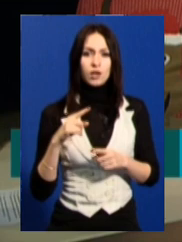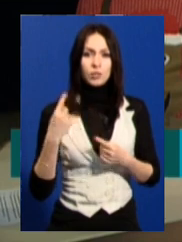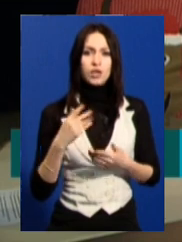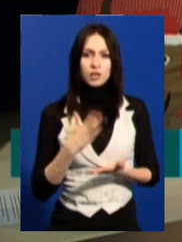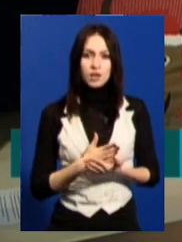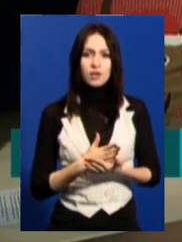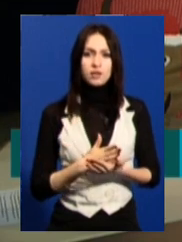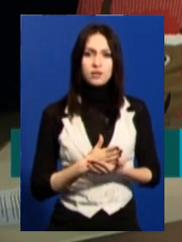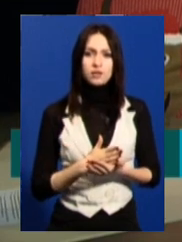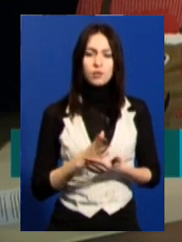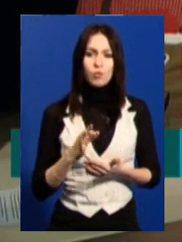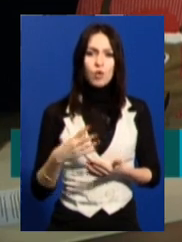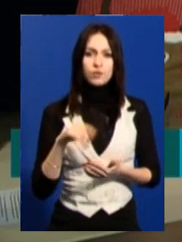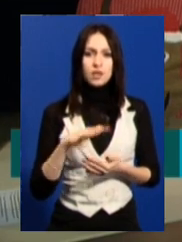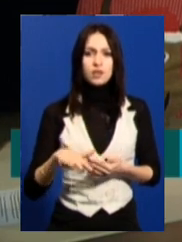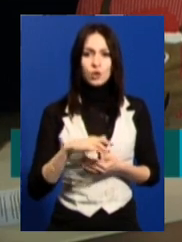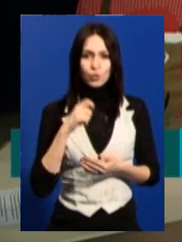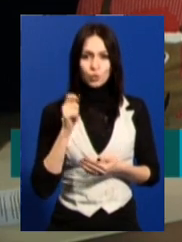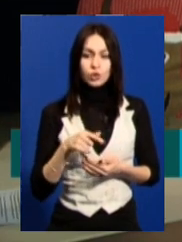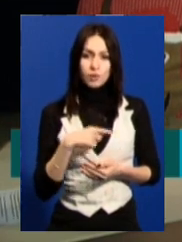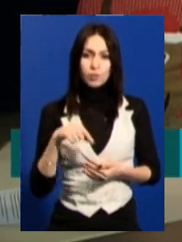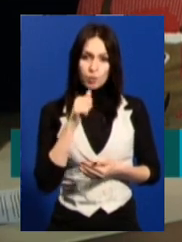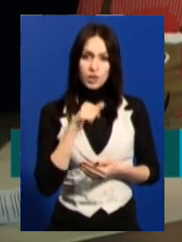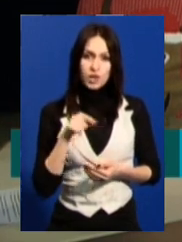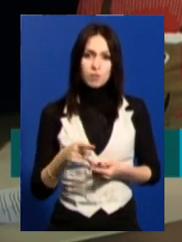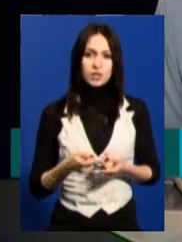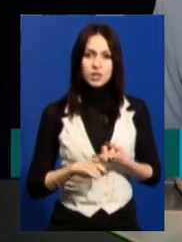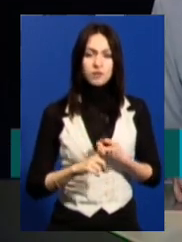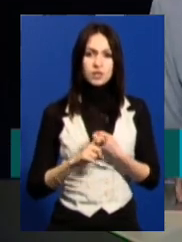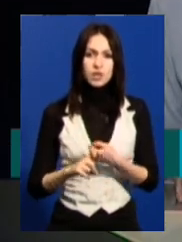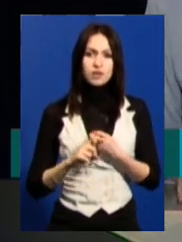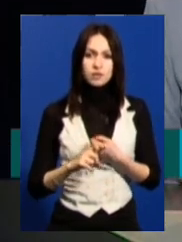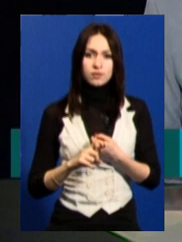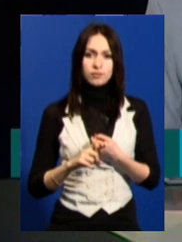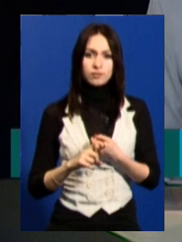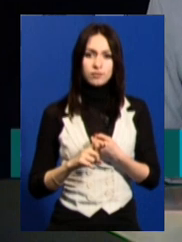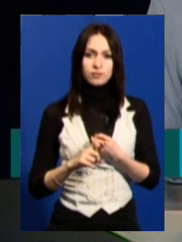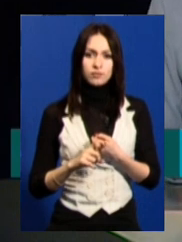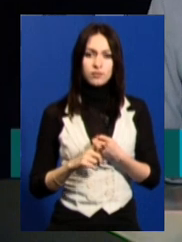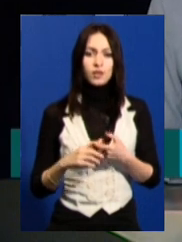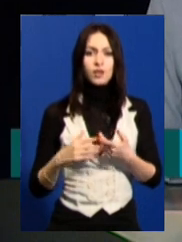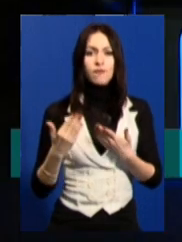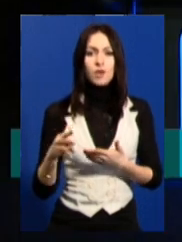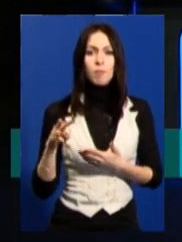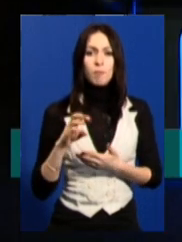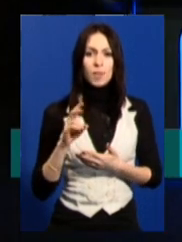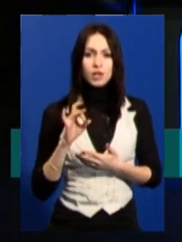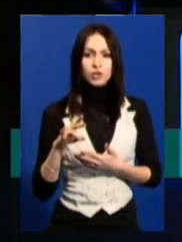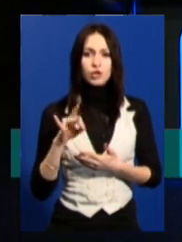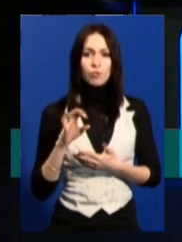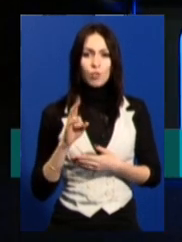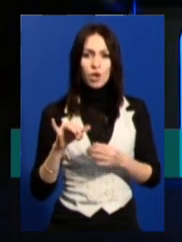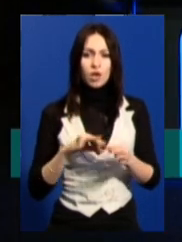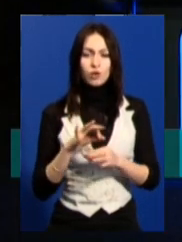є десь по всій території країни, і ми намагаємося їх поєднати. Пане Ілля, ви менеджер проєкту Олені Світого